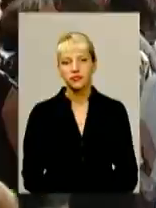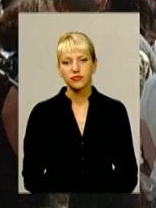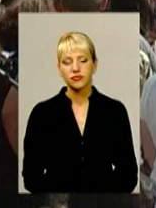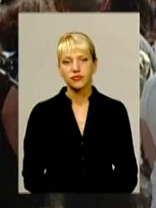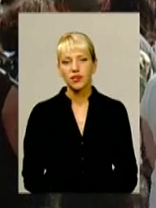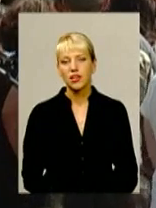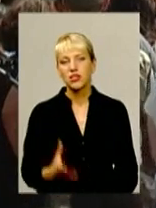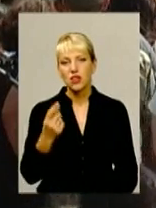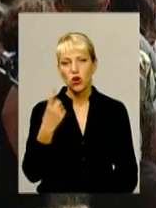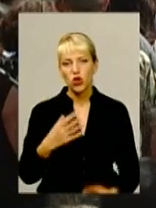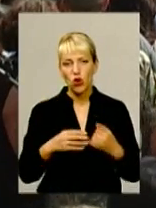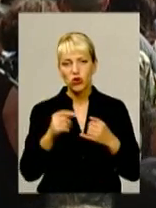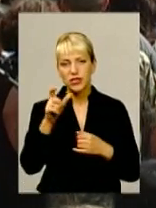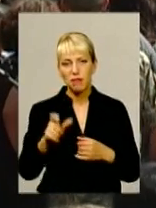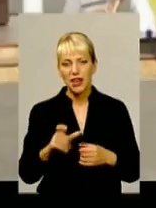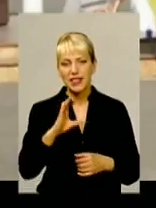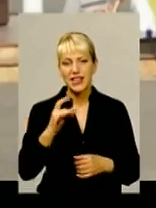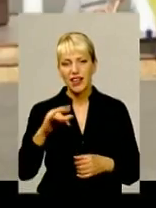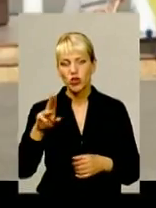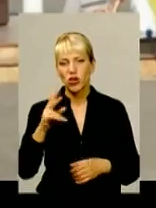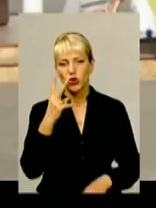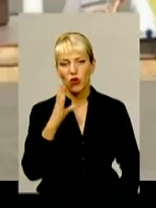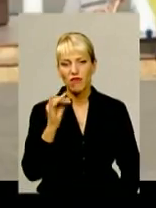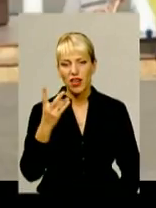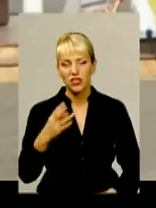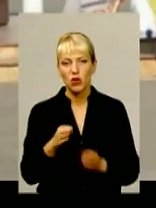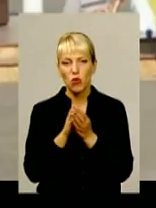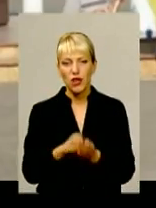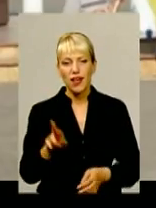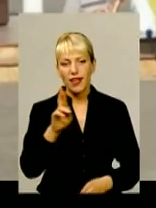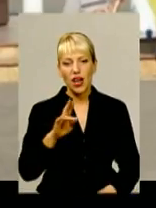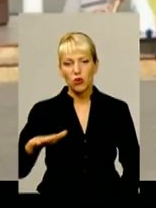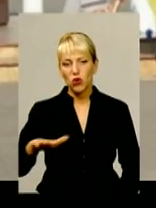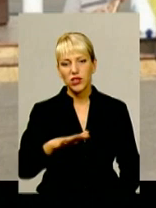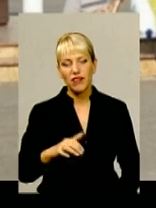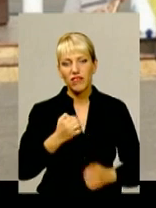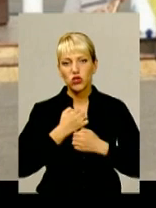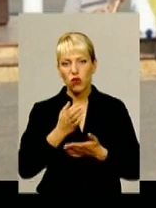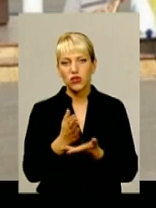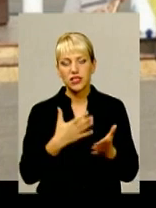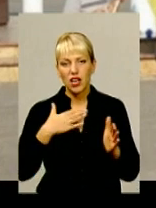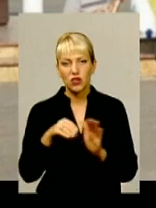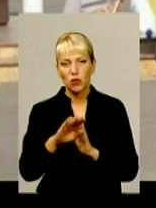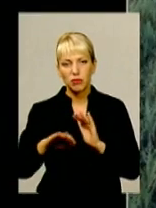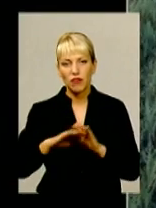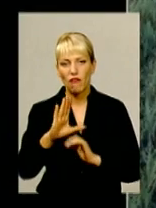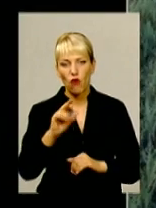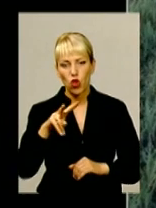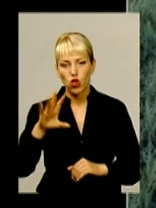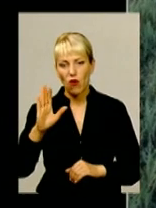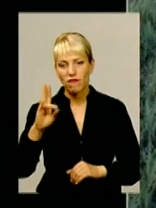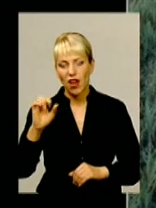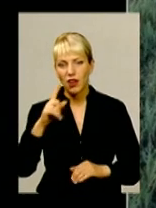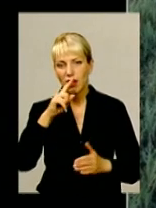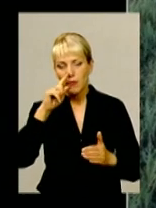Ще одного земляка Олега Середюка 2 вересня поховали на Ярмолинеччині. Військовослужбовець загинув під Волновахою від прямого